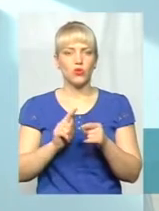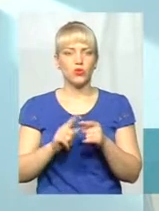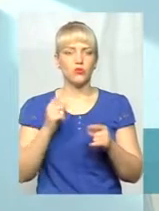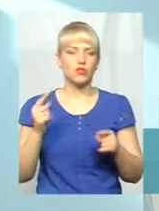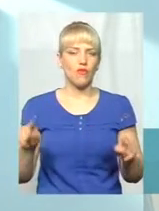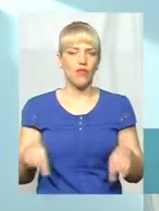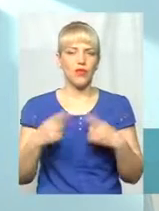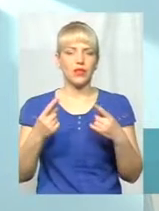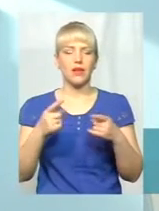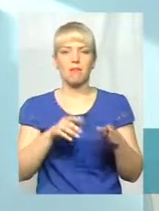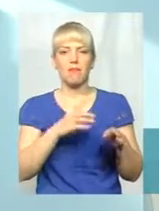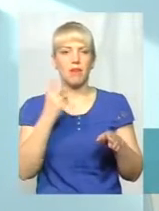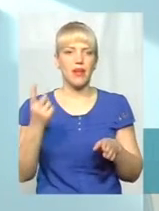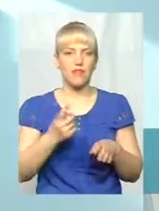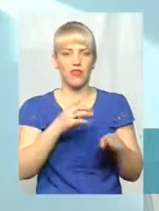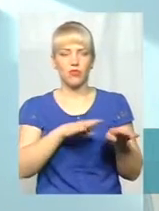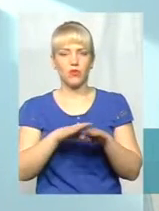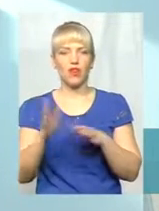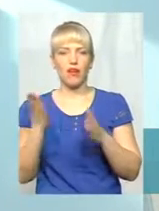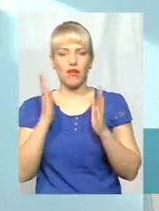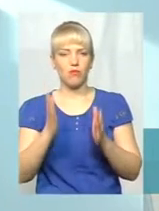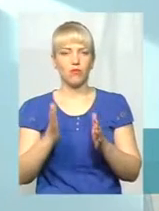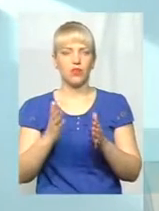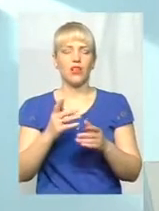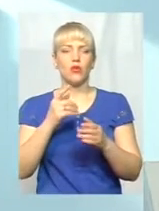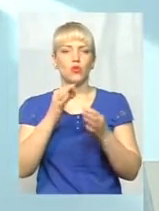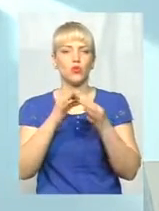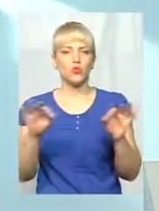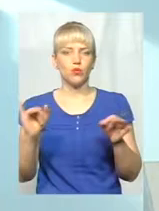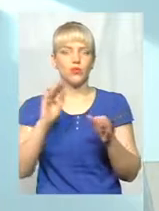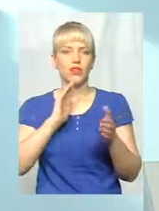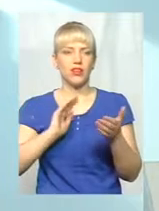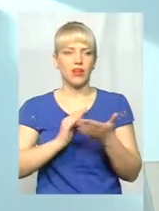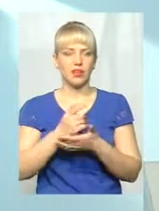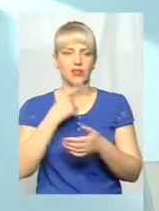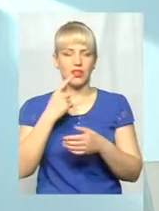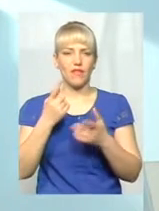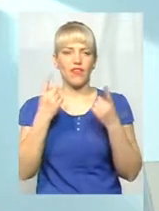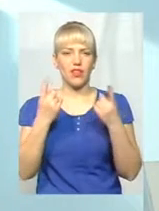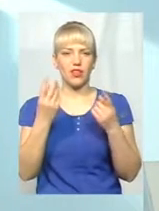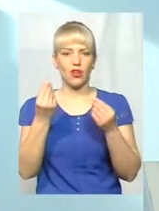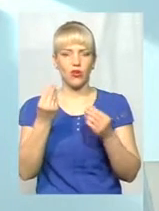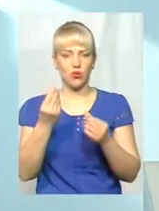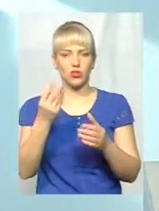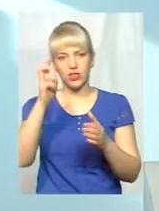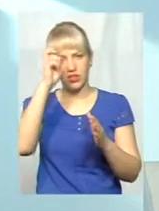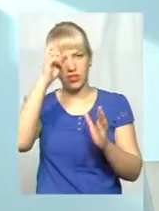яка буде доступною і якісною. Скажу, що великі кошти вкладують держава,